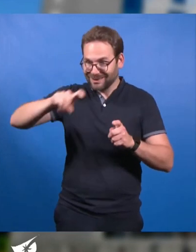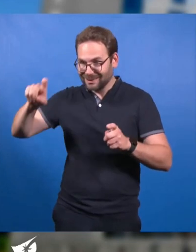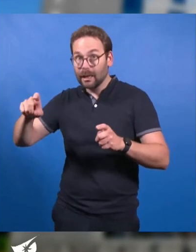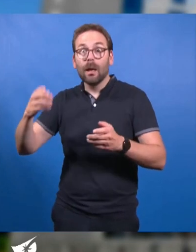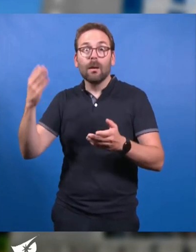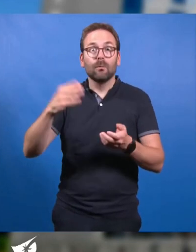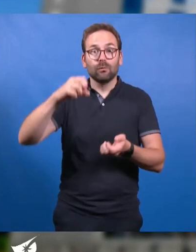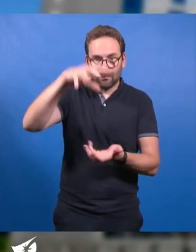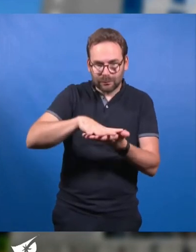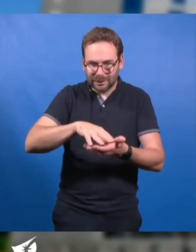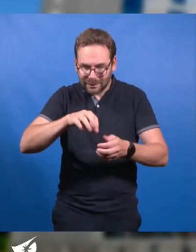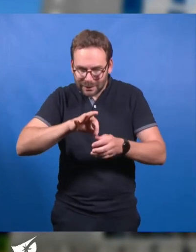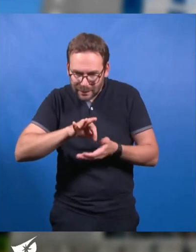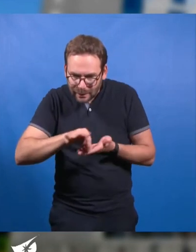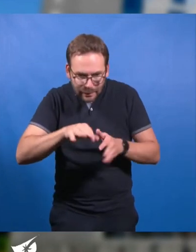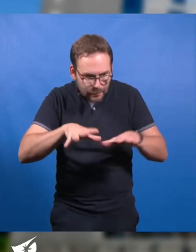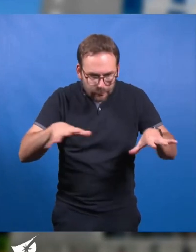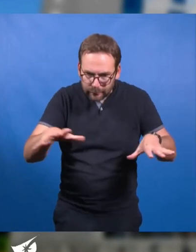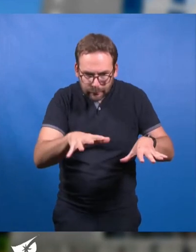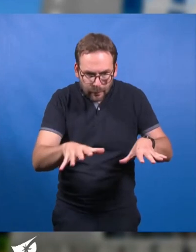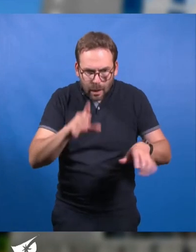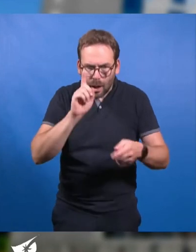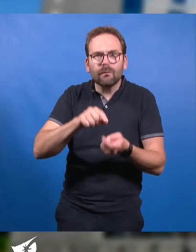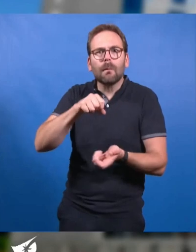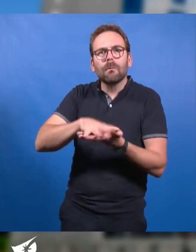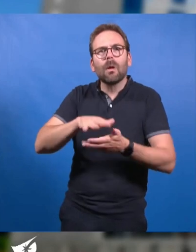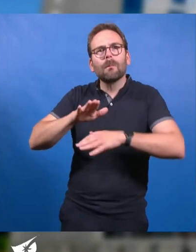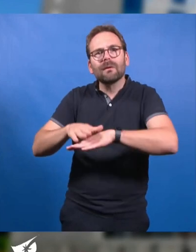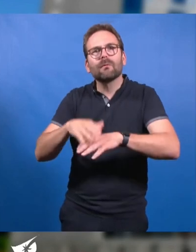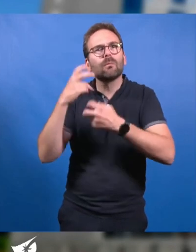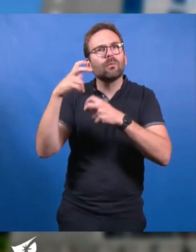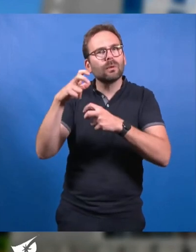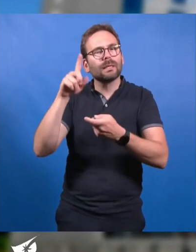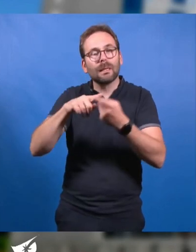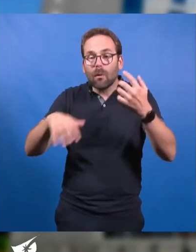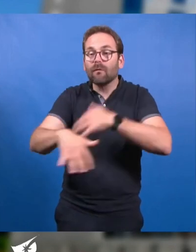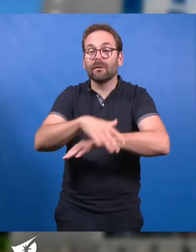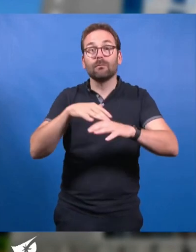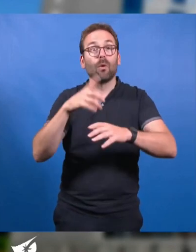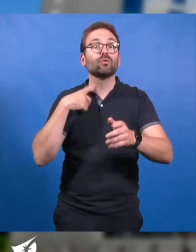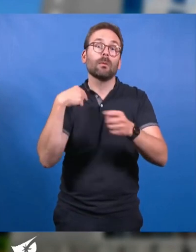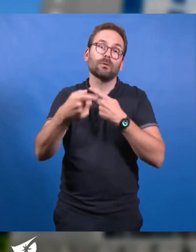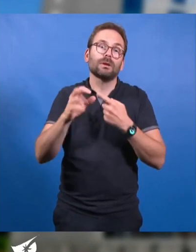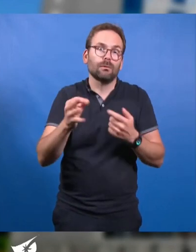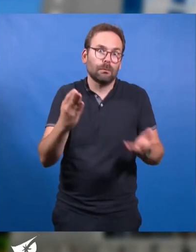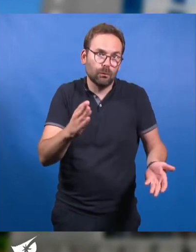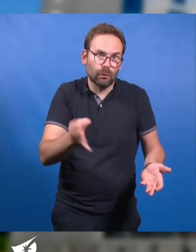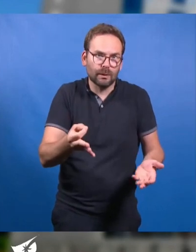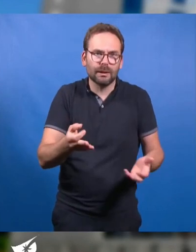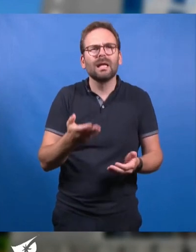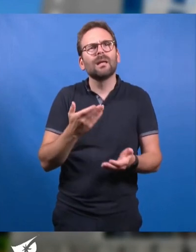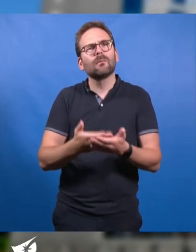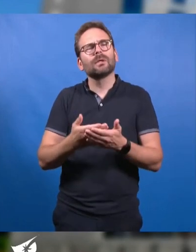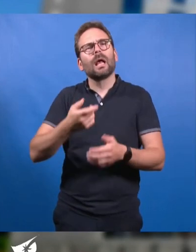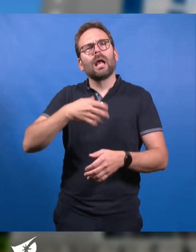stratégiques qui servira aussi à établir notre plan de prévention du bruit dans l'environnement en juin prochain. C'est pourquoi les élus